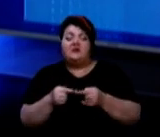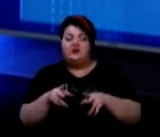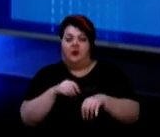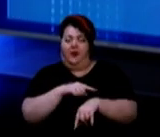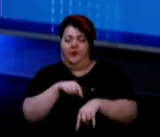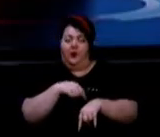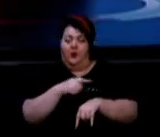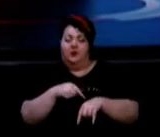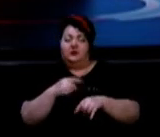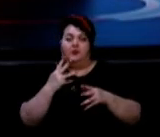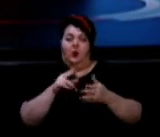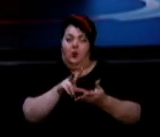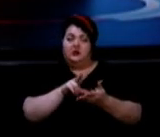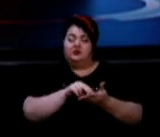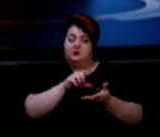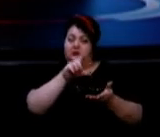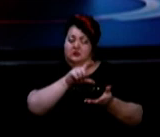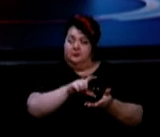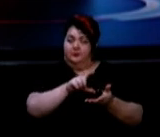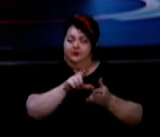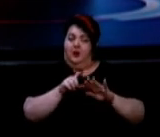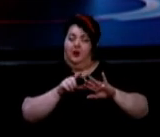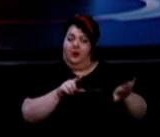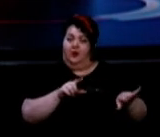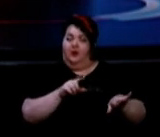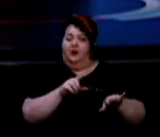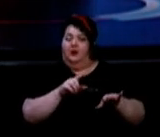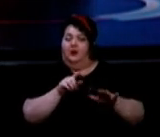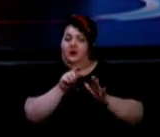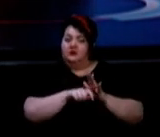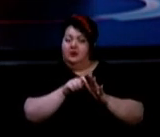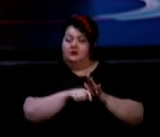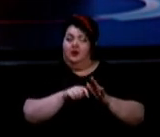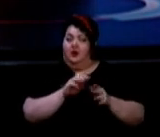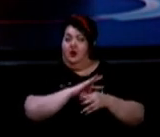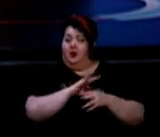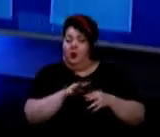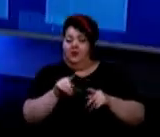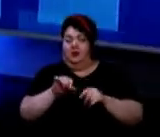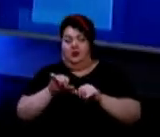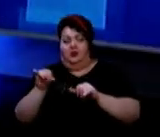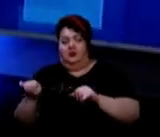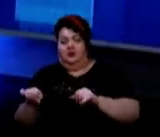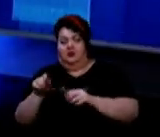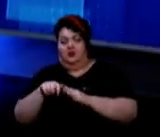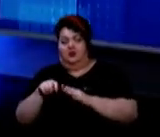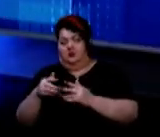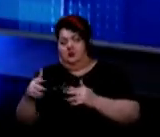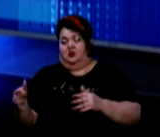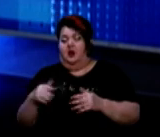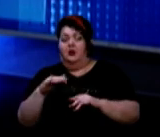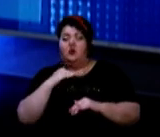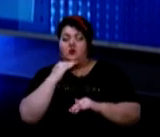коли зразки набираються на тестування НІФА. І, до речі, чому не перешкоджає? Тому що зараз достатня кількість